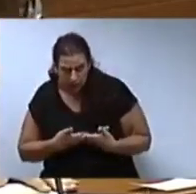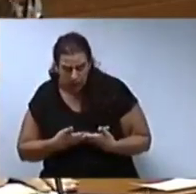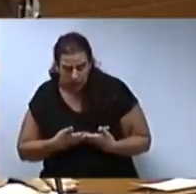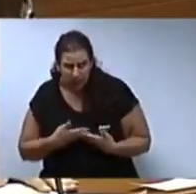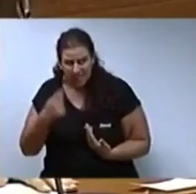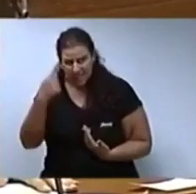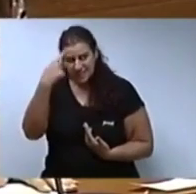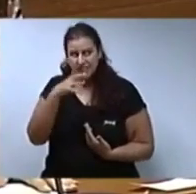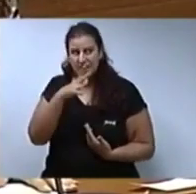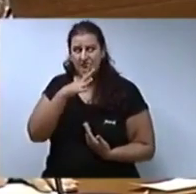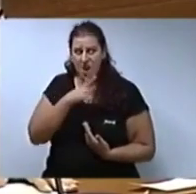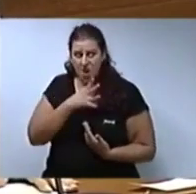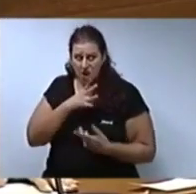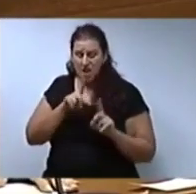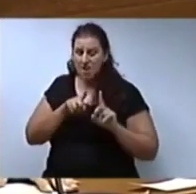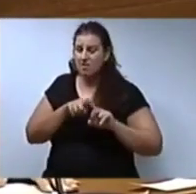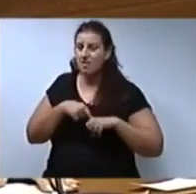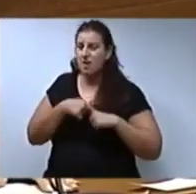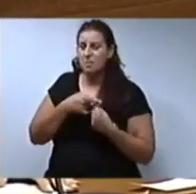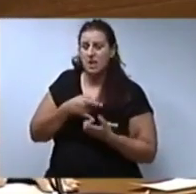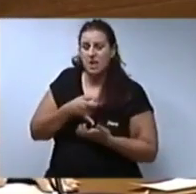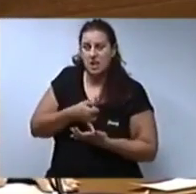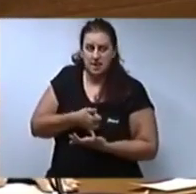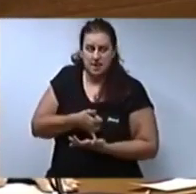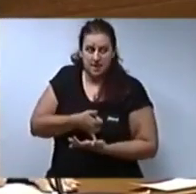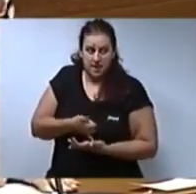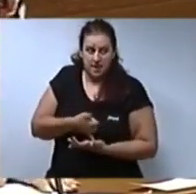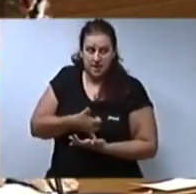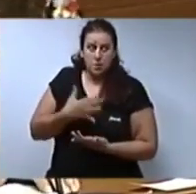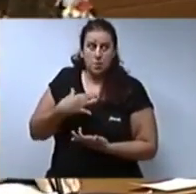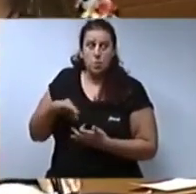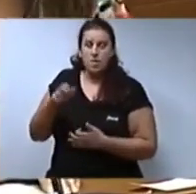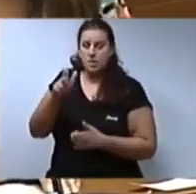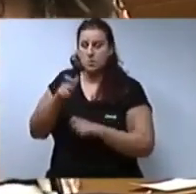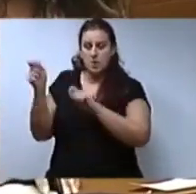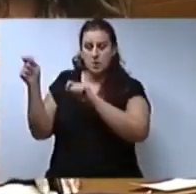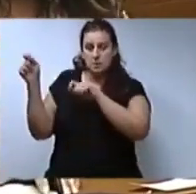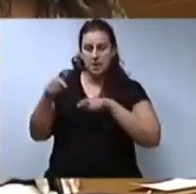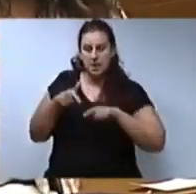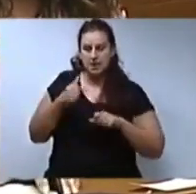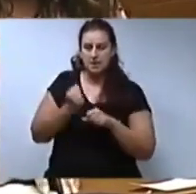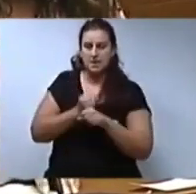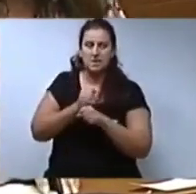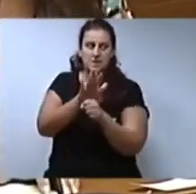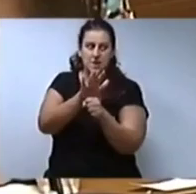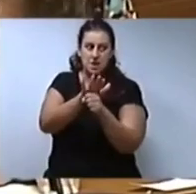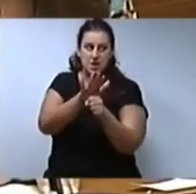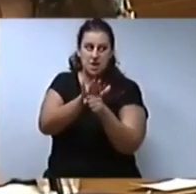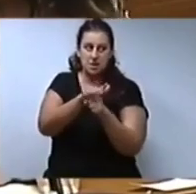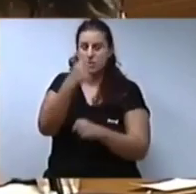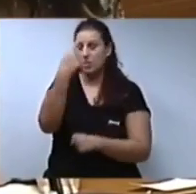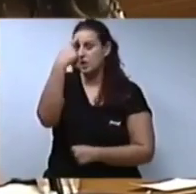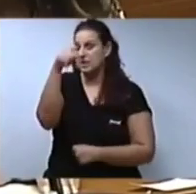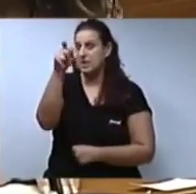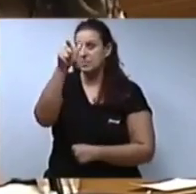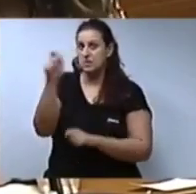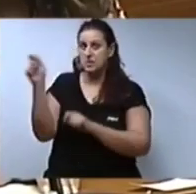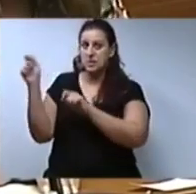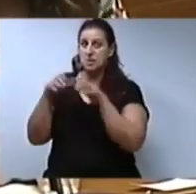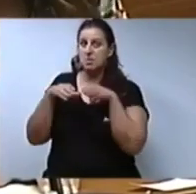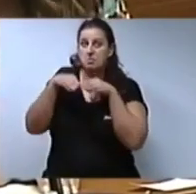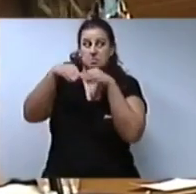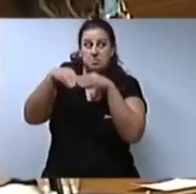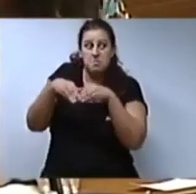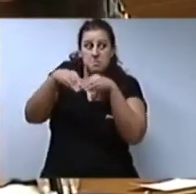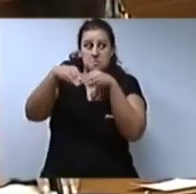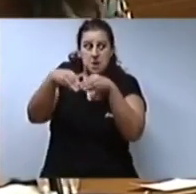actualment una família desfavorida pot ser la d'un immigrant temporer en el camp? Aquella que ha vingut en un vaixell d